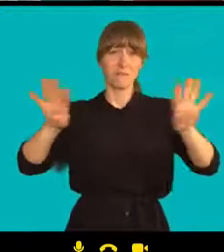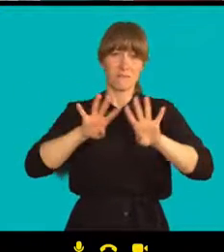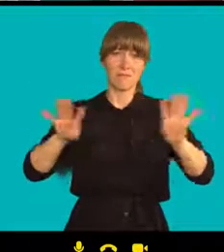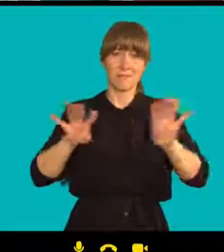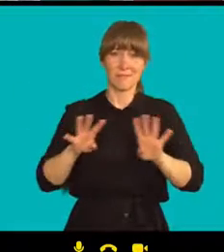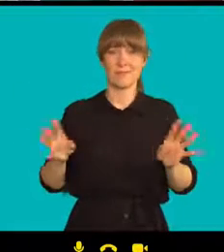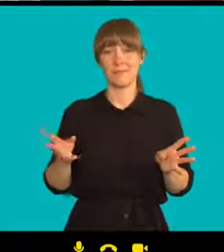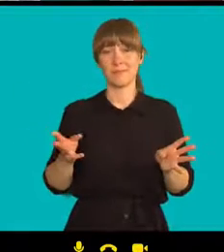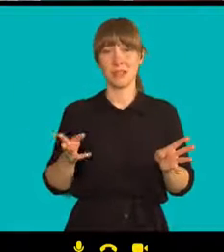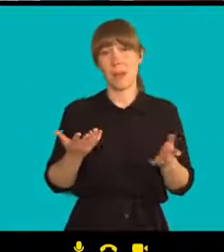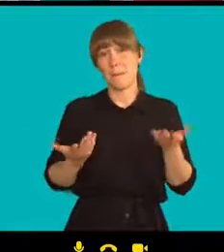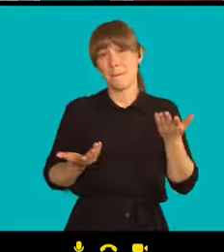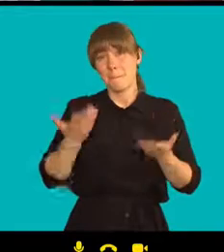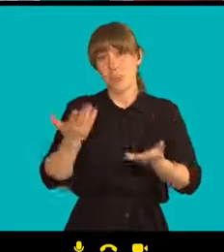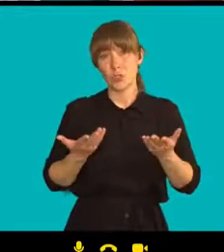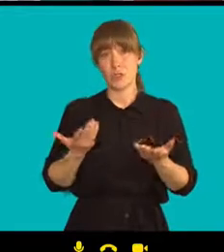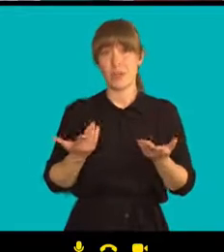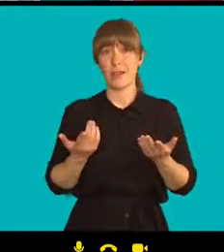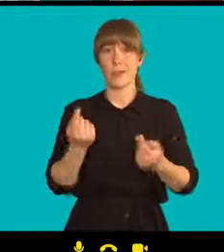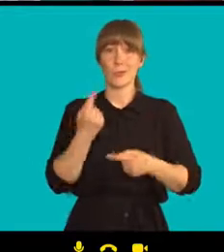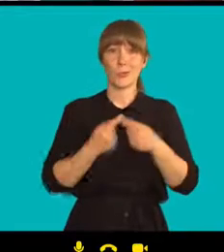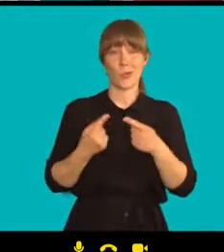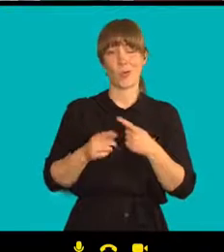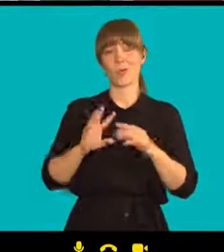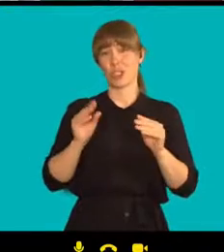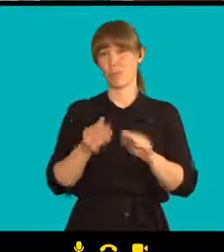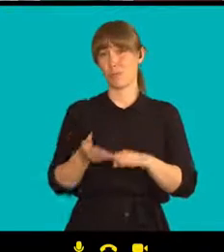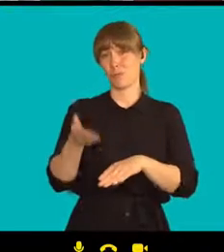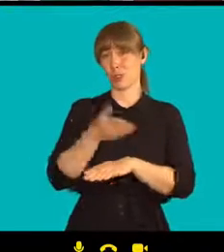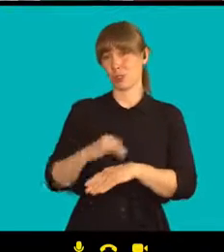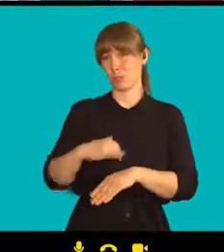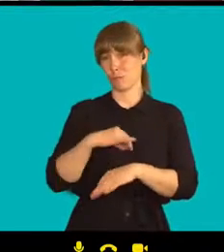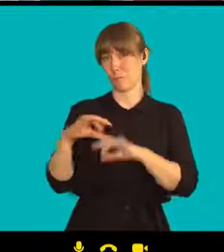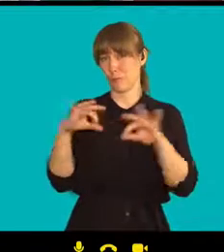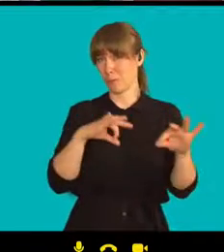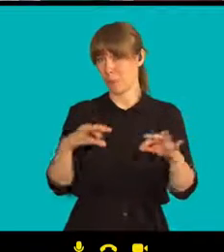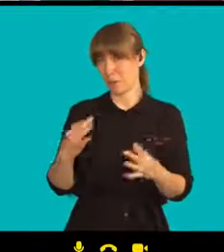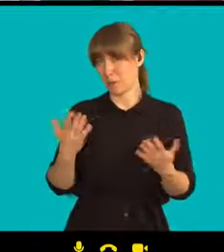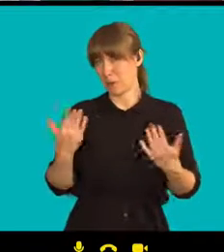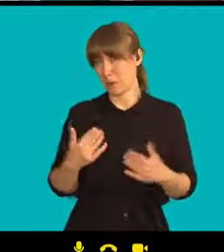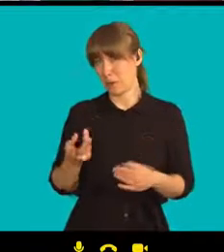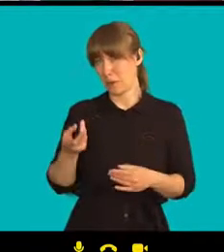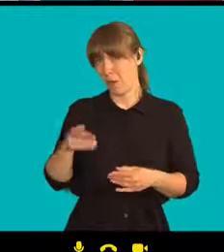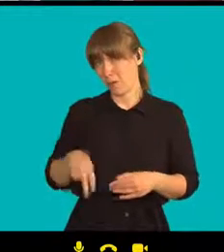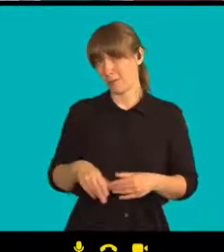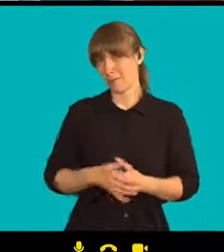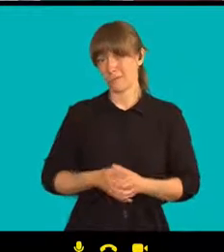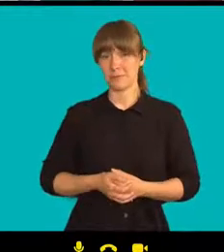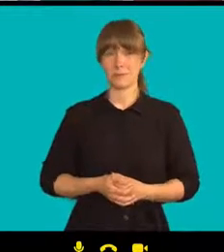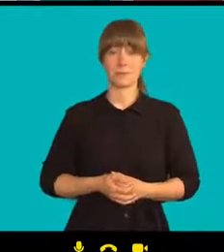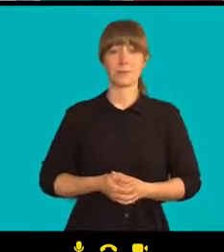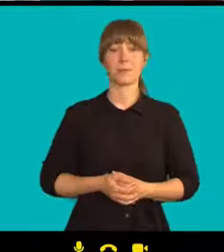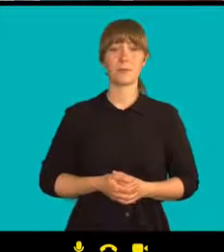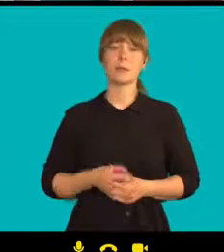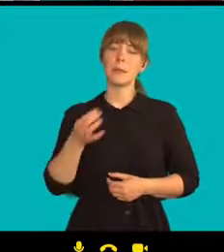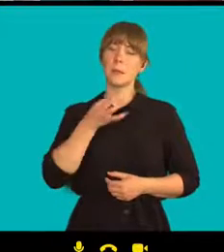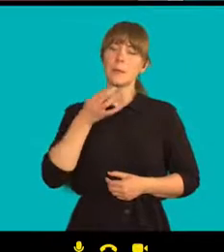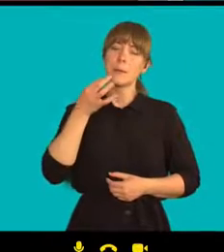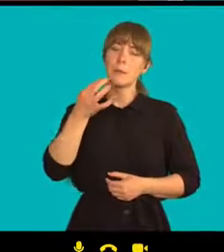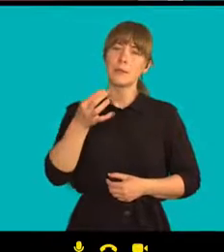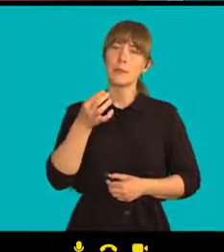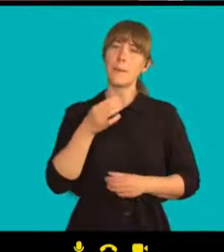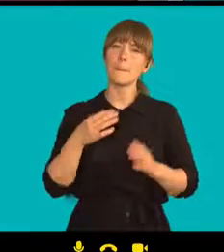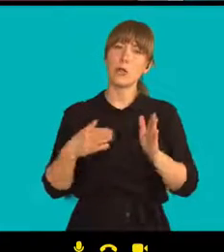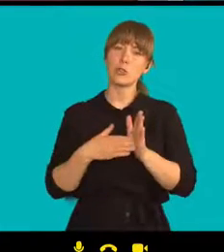A že to možná bylo všechno takové nadzvičené. Pane Mašeko, vy jste byl uprostřed těch protestů,